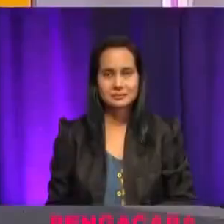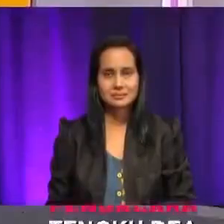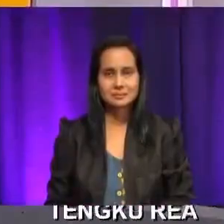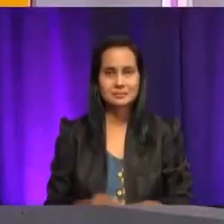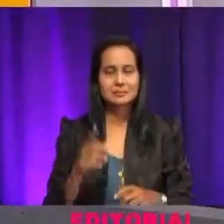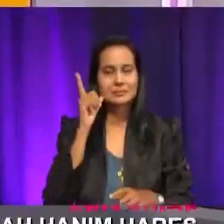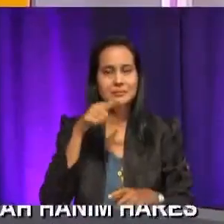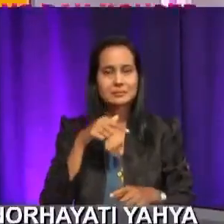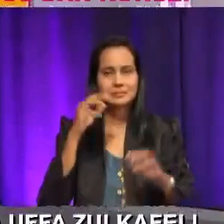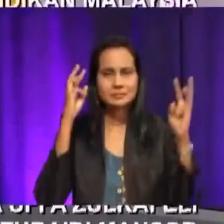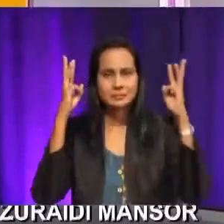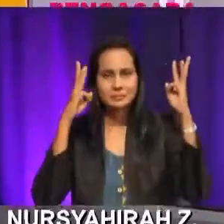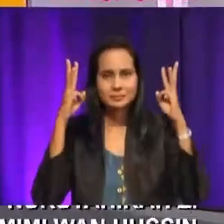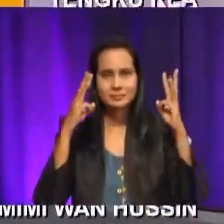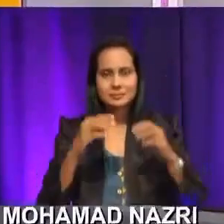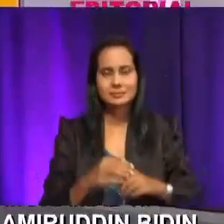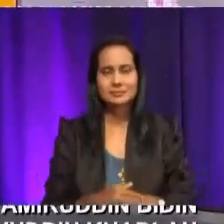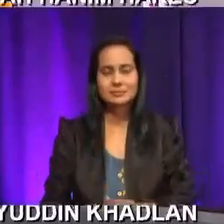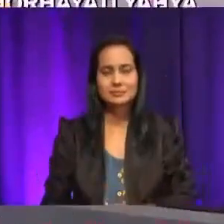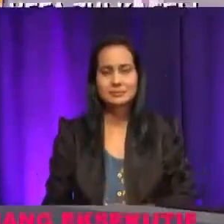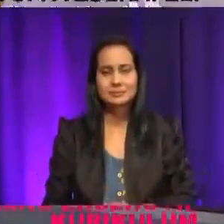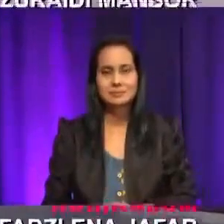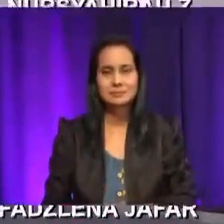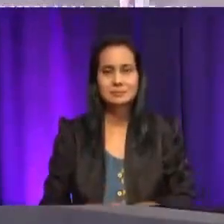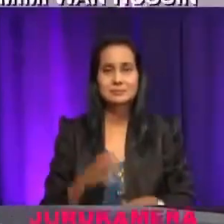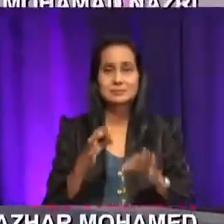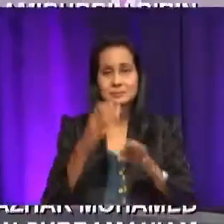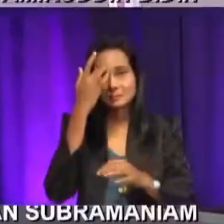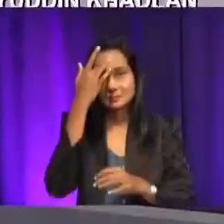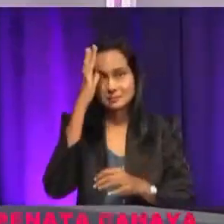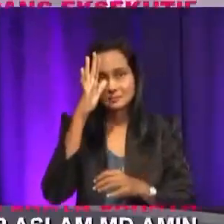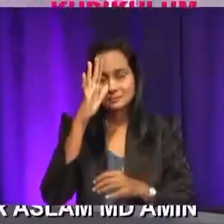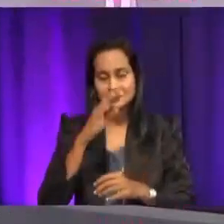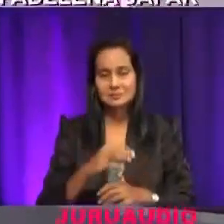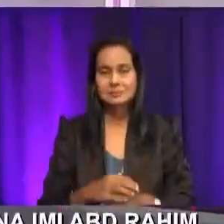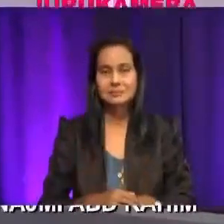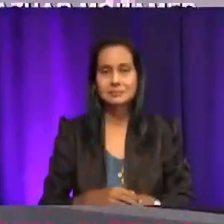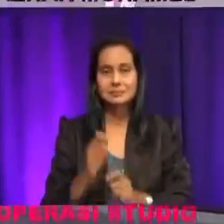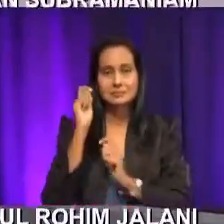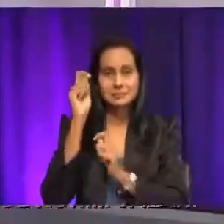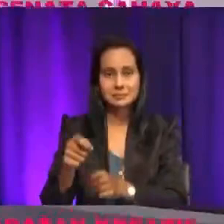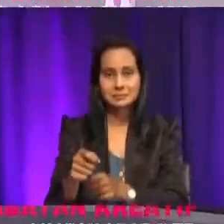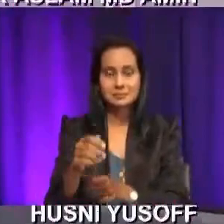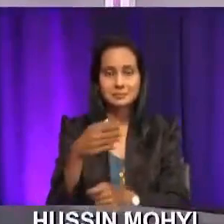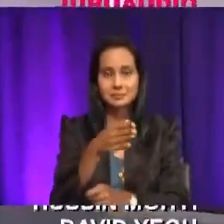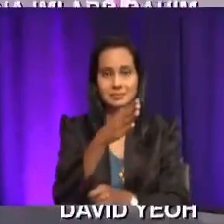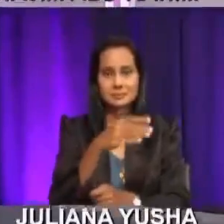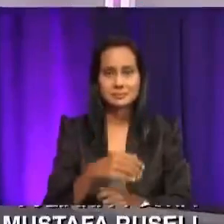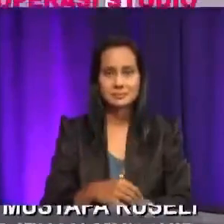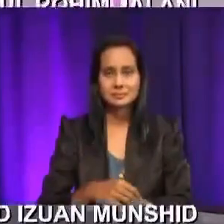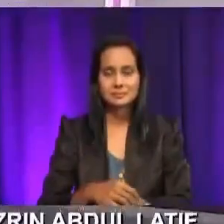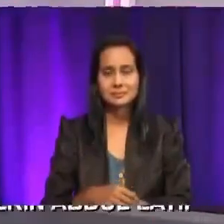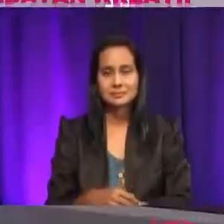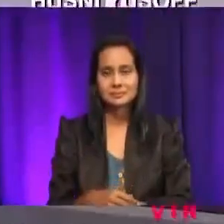Tak perlu risau-risau, Ria. Dengar pantun Cikgu, ya. Jika pandai mengayal tenggiri, kail juga si ikan